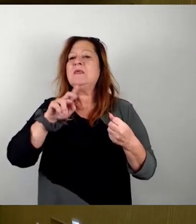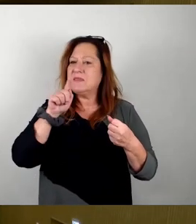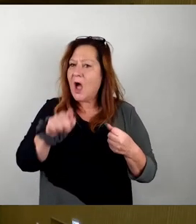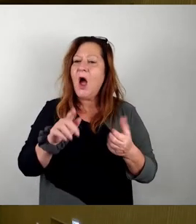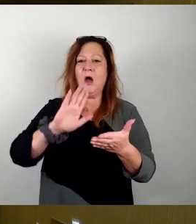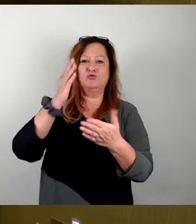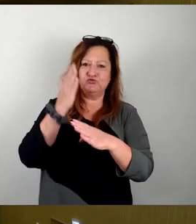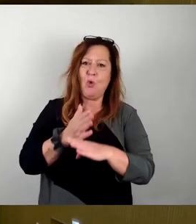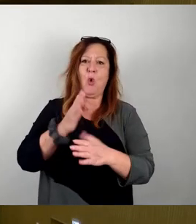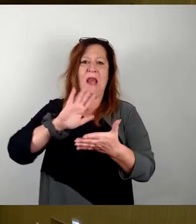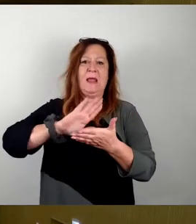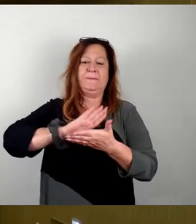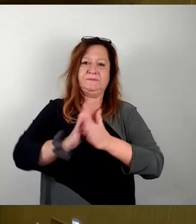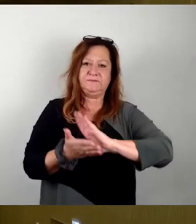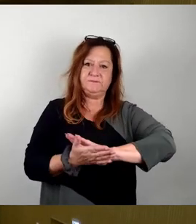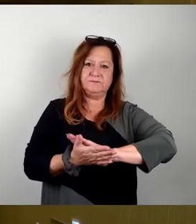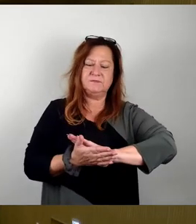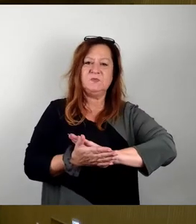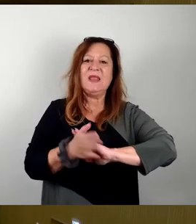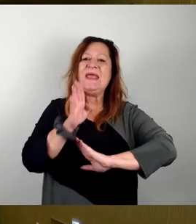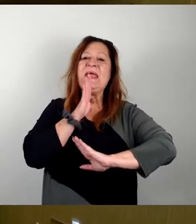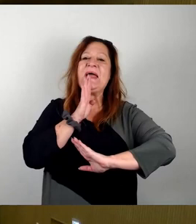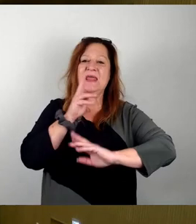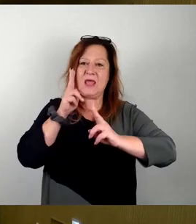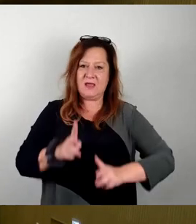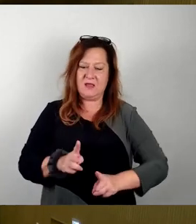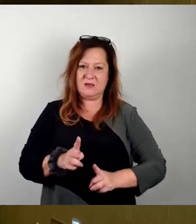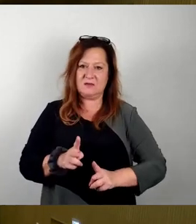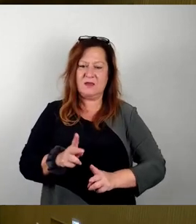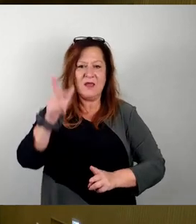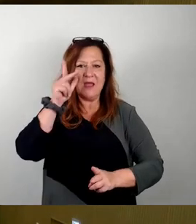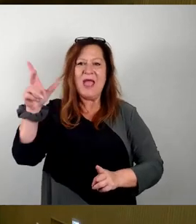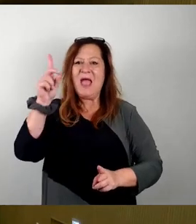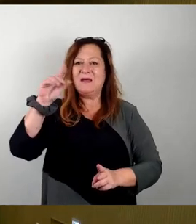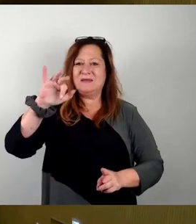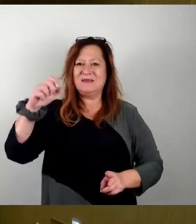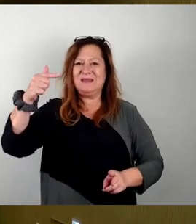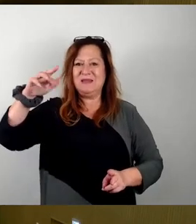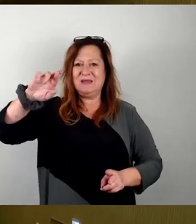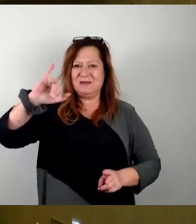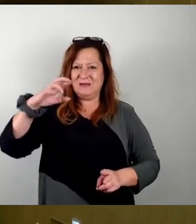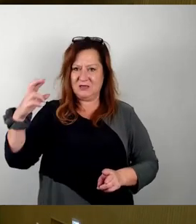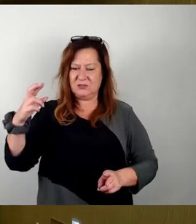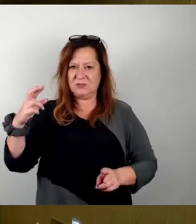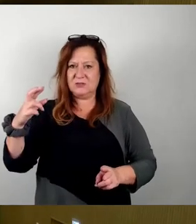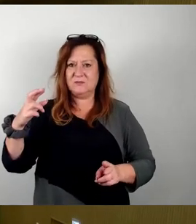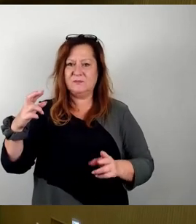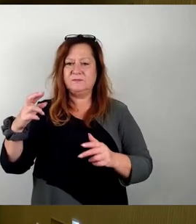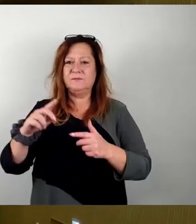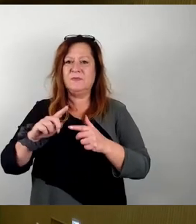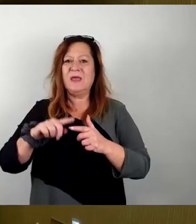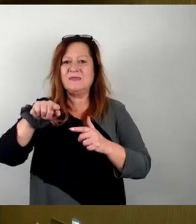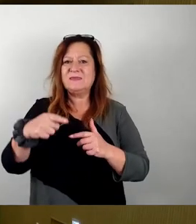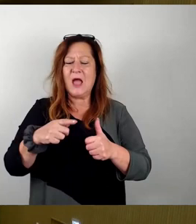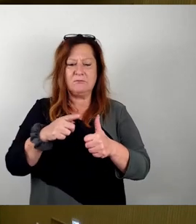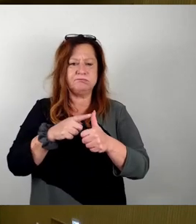Rederecht, Herr Dietrich, der dürfte dann kommen, dann habe ich eine Reihe